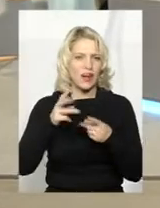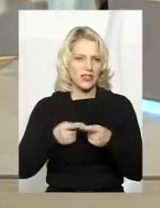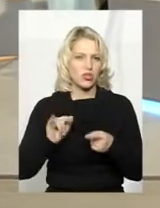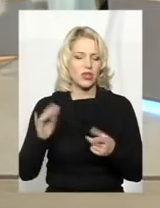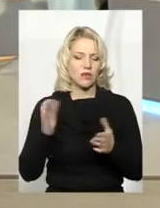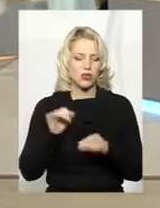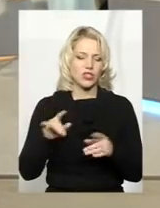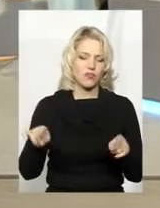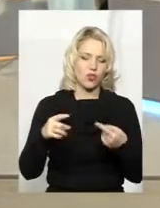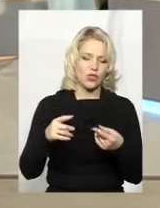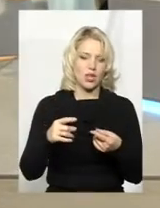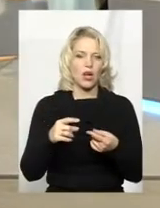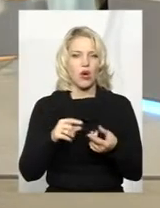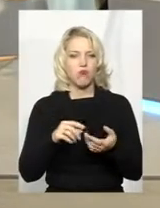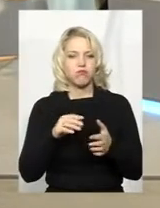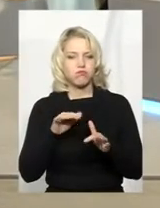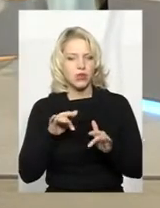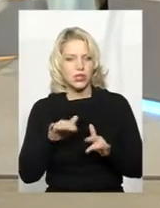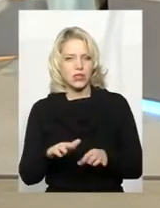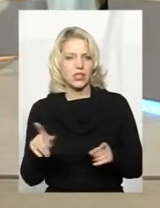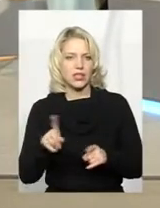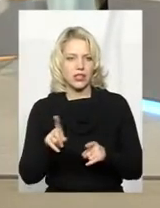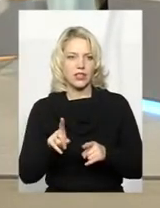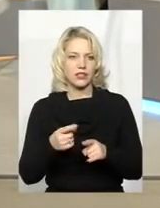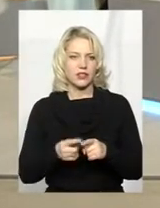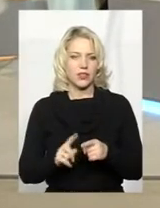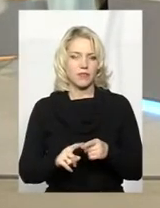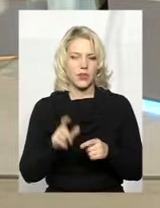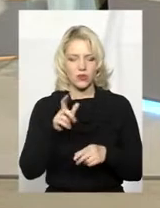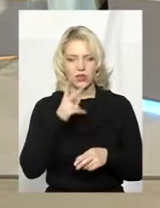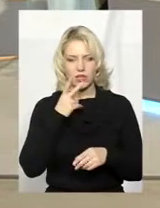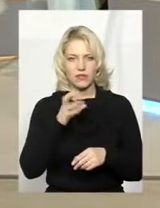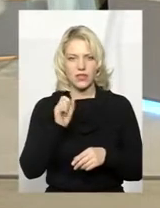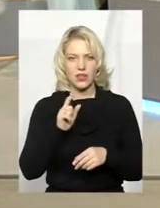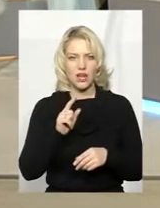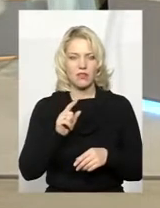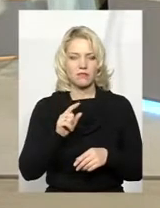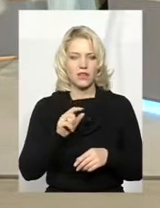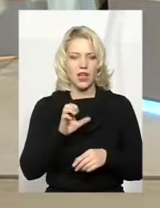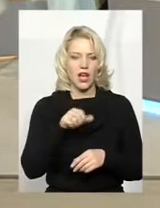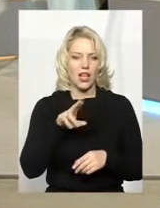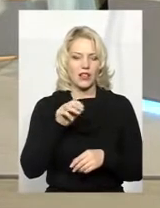створити події і так далі, якісь дурниці. Тобто, щоб цього не було, людина просто дивиться на адекватність